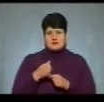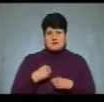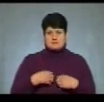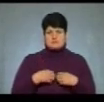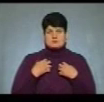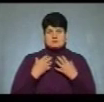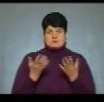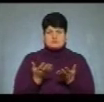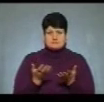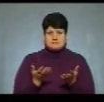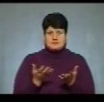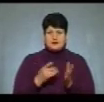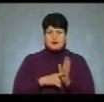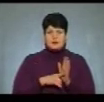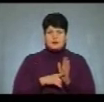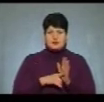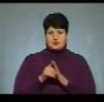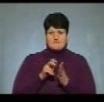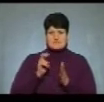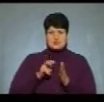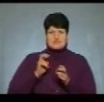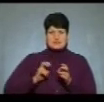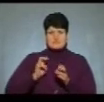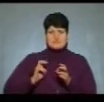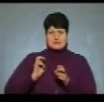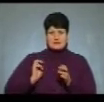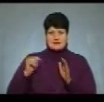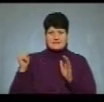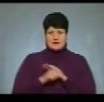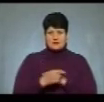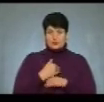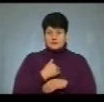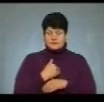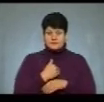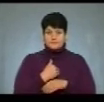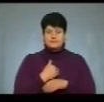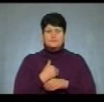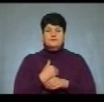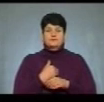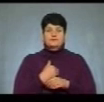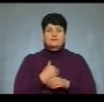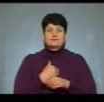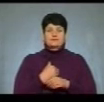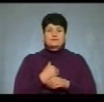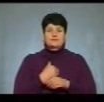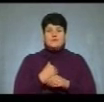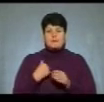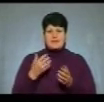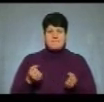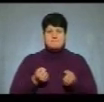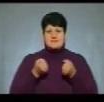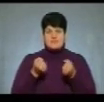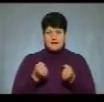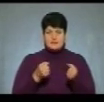злякався і почав втікувати, задом втікати. Потім мене підняли,